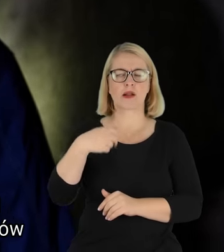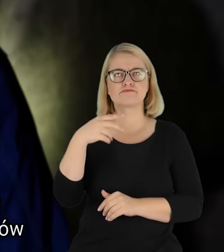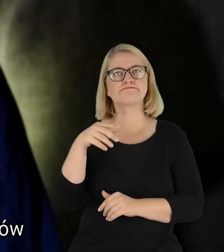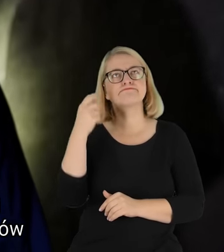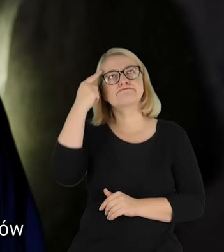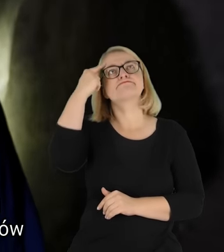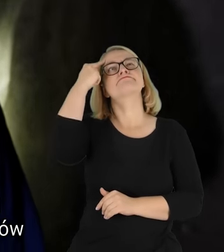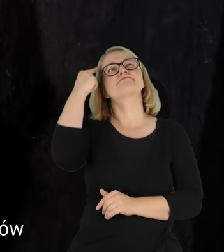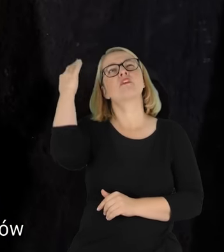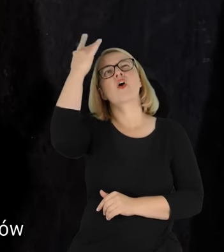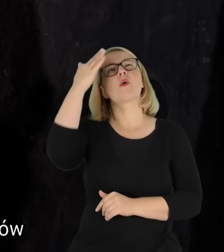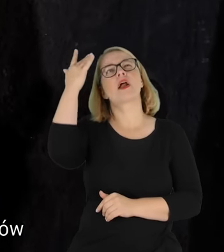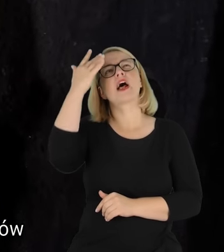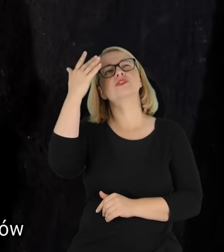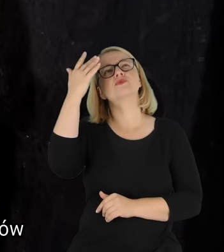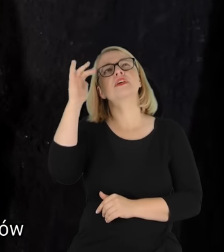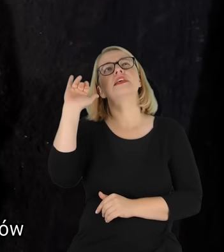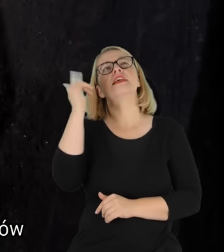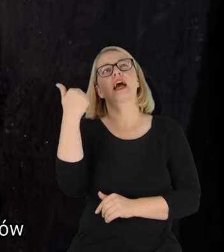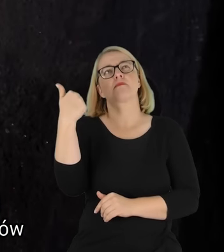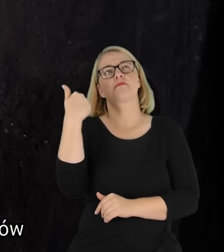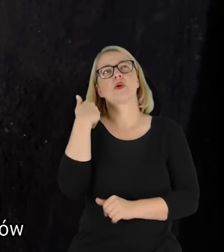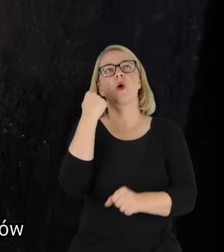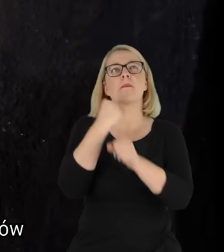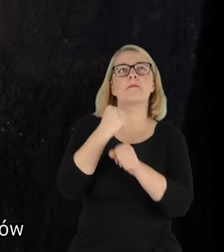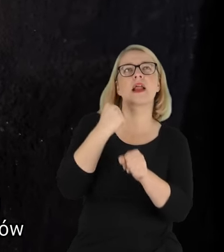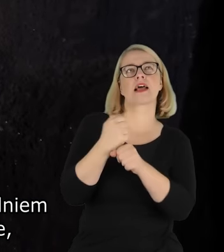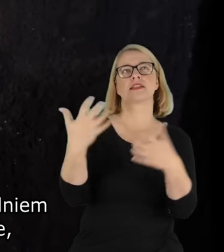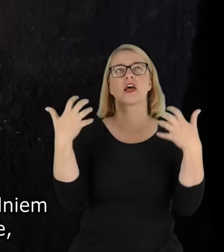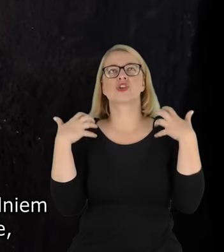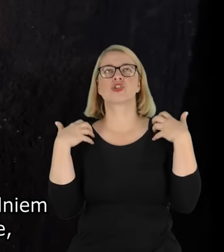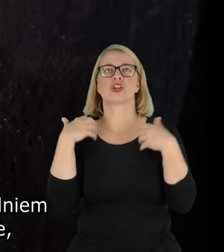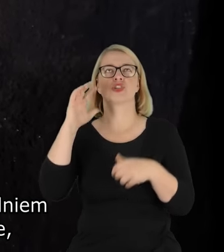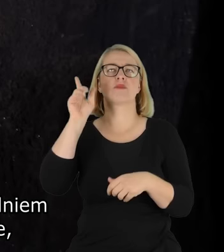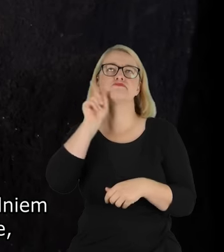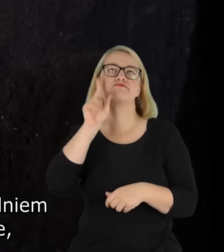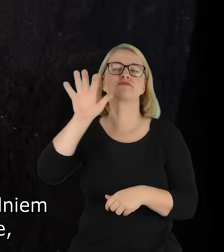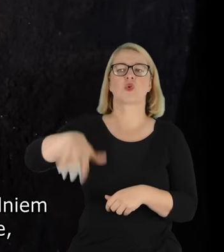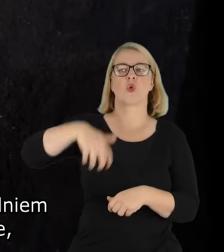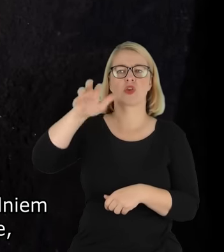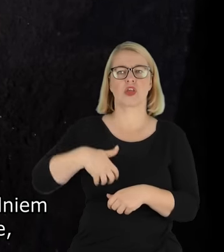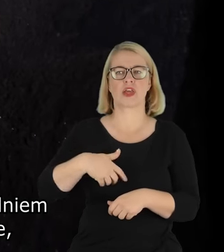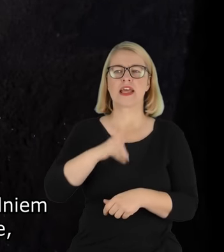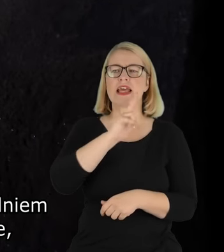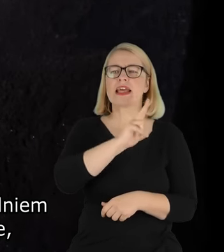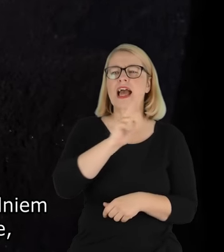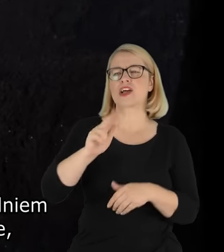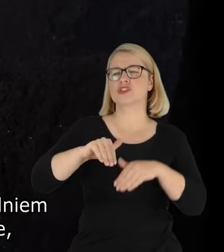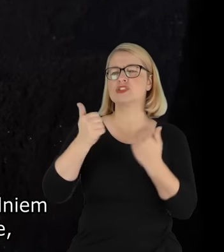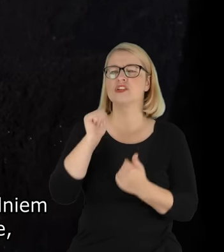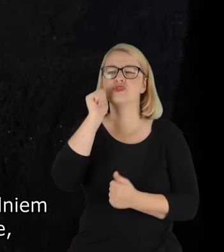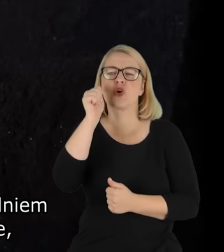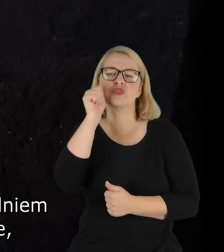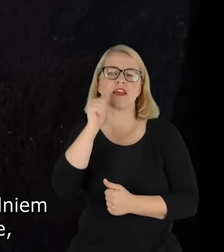żywy obraz doli i niedoli dawnych wielnickich górników. I to wszystko wzmacniało z każdym dniem coraz